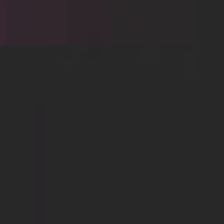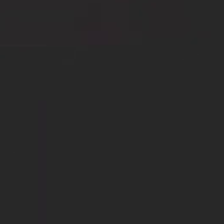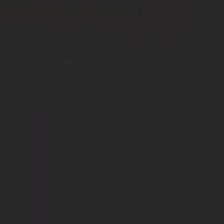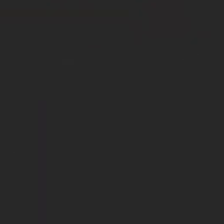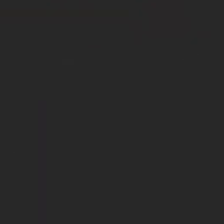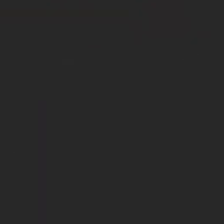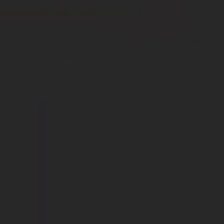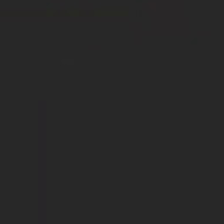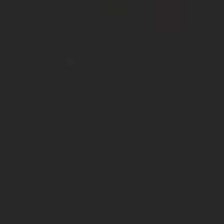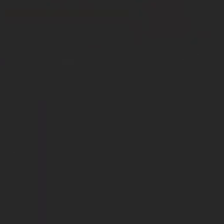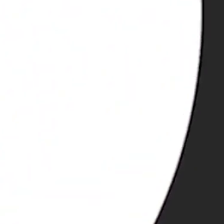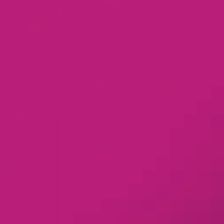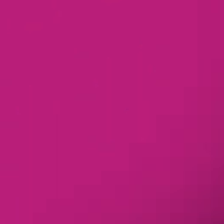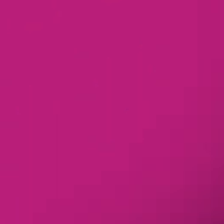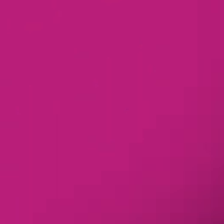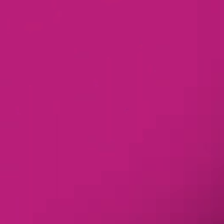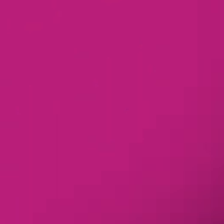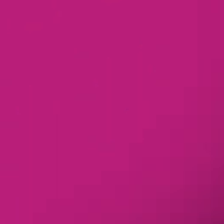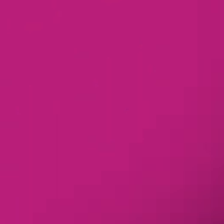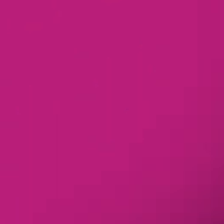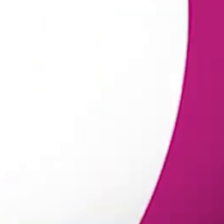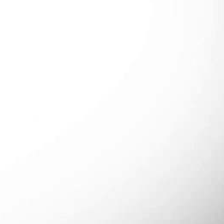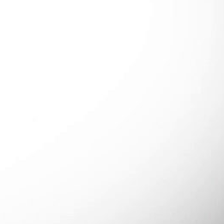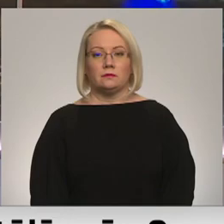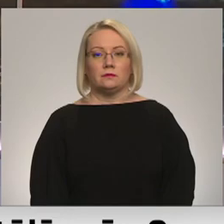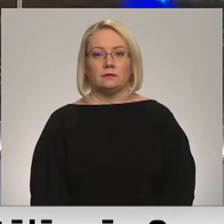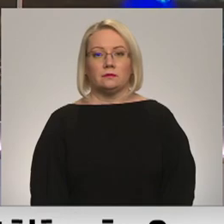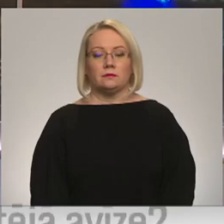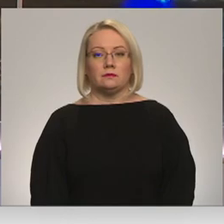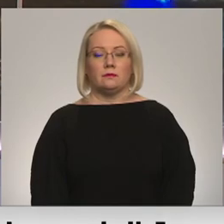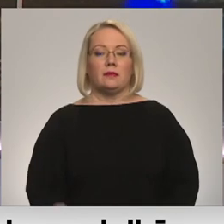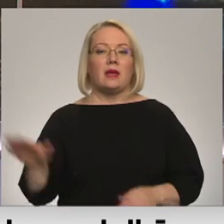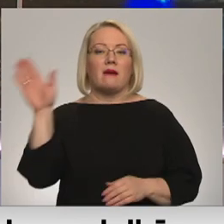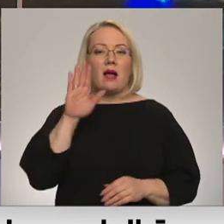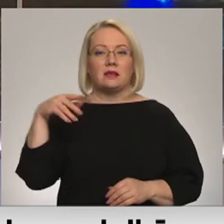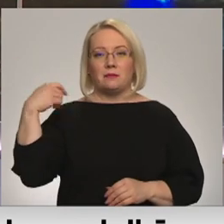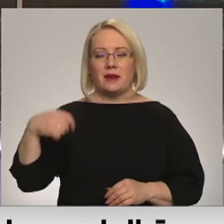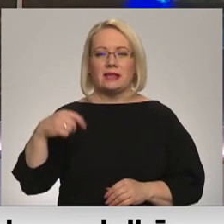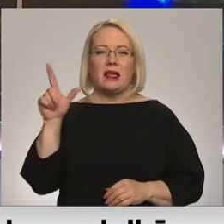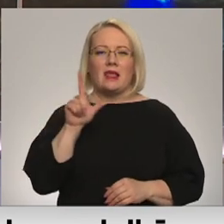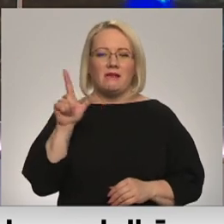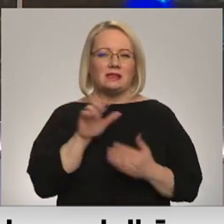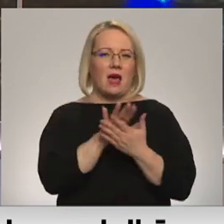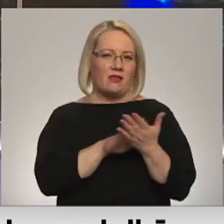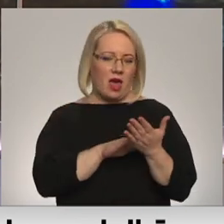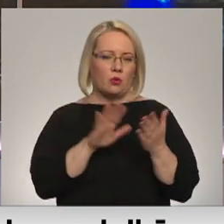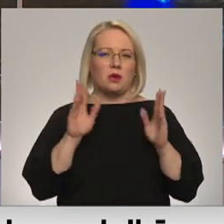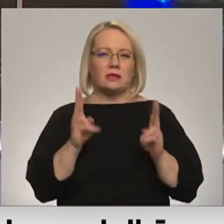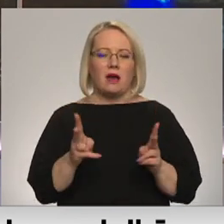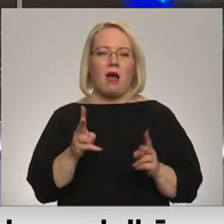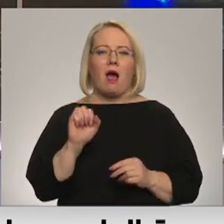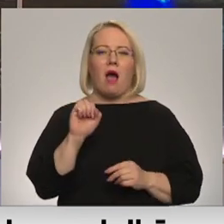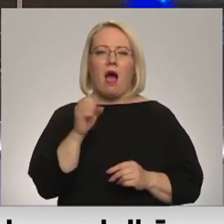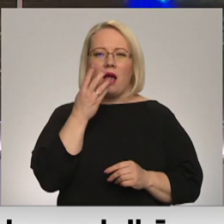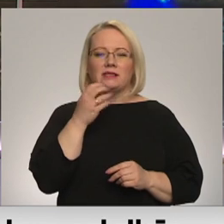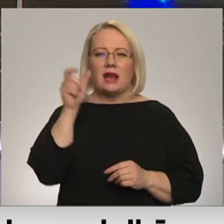Re, visi ēters ir te! Valsts prezidents Egils Levits atvainojas par to, ka Gunāra